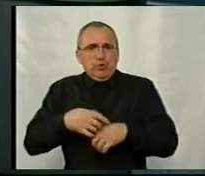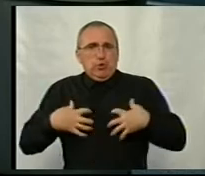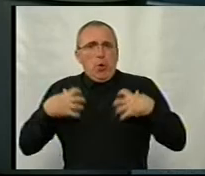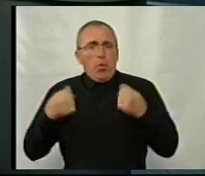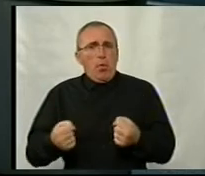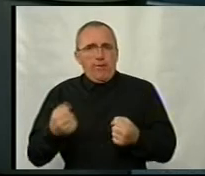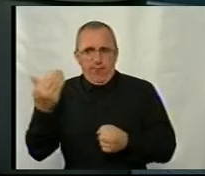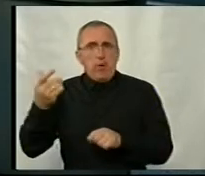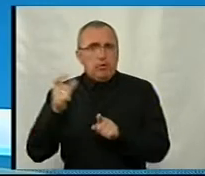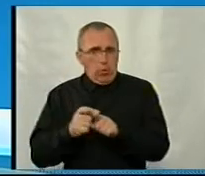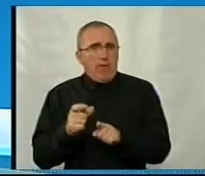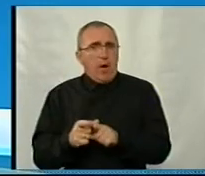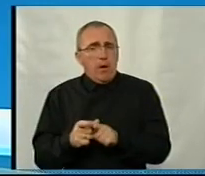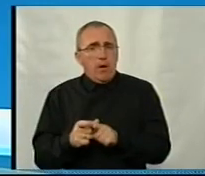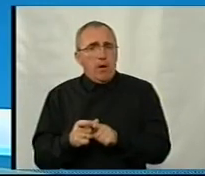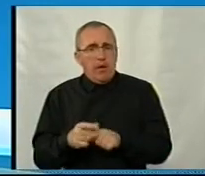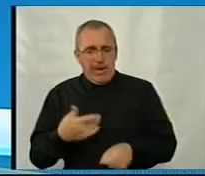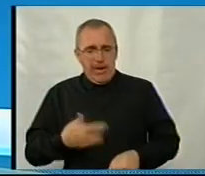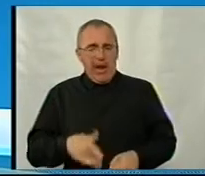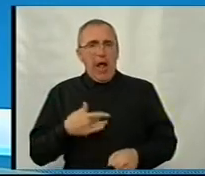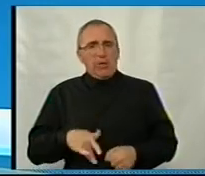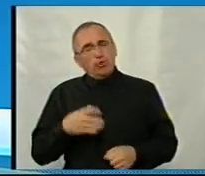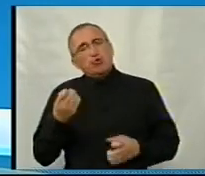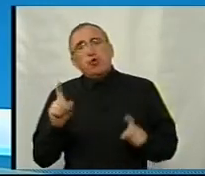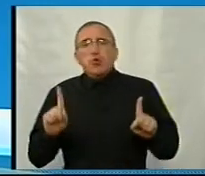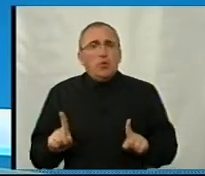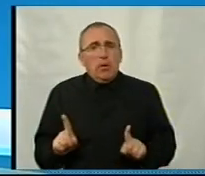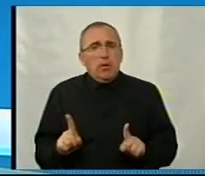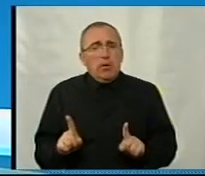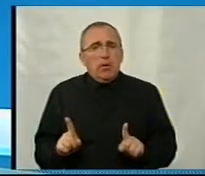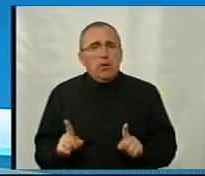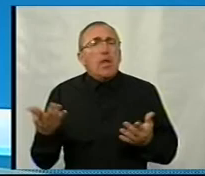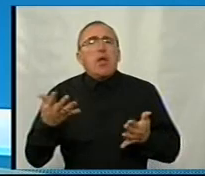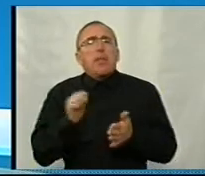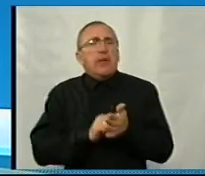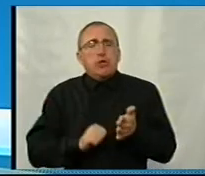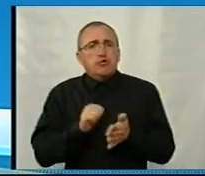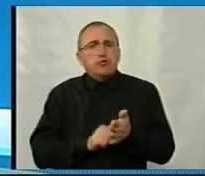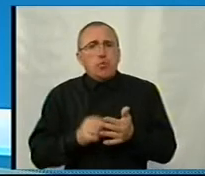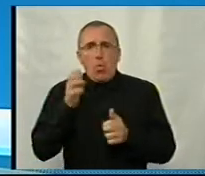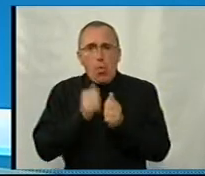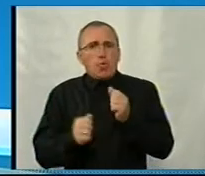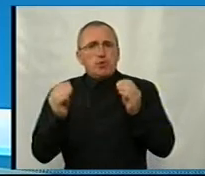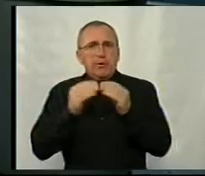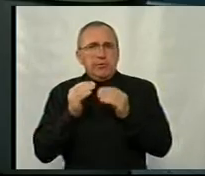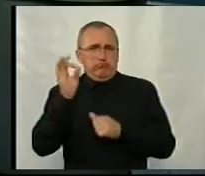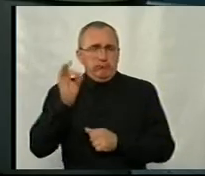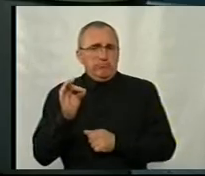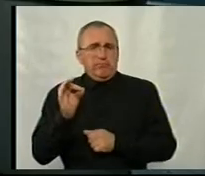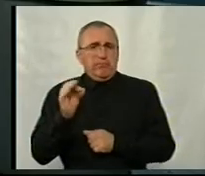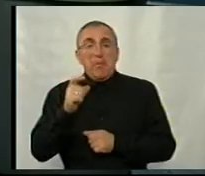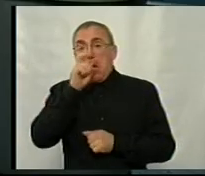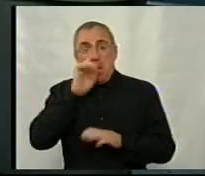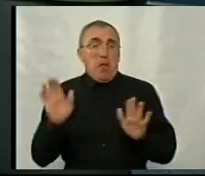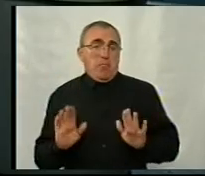гастрододеніт чи, можливо, ще щось? Які причини? Кожен десятий за великий. Хоча, знаєте, не так і